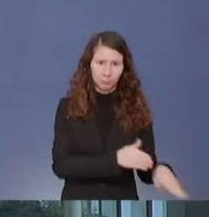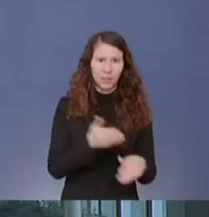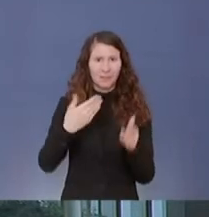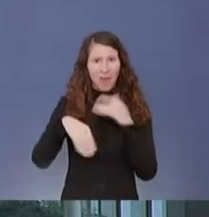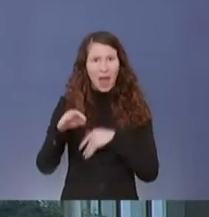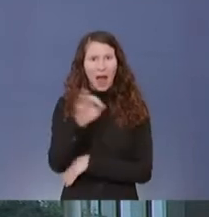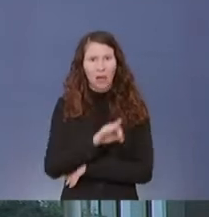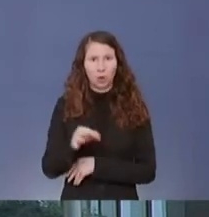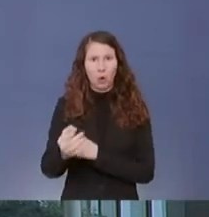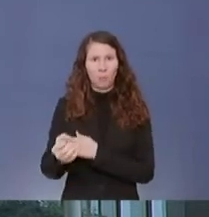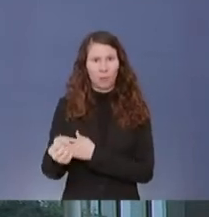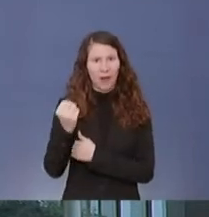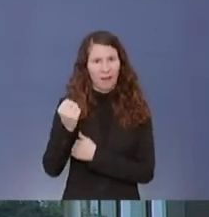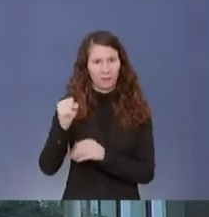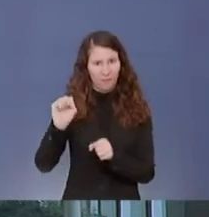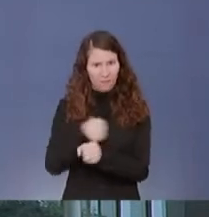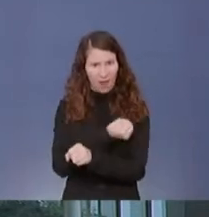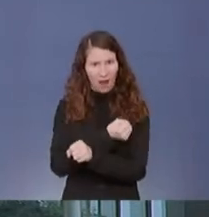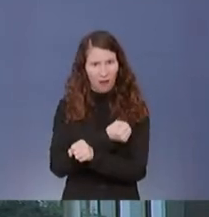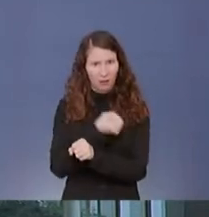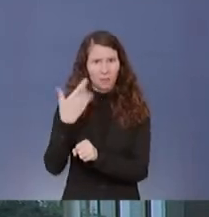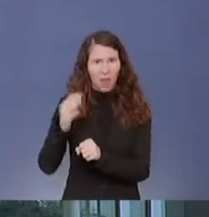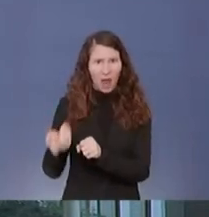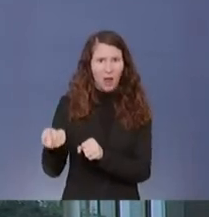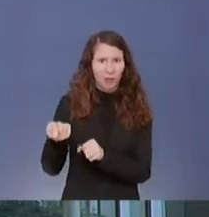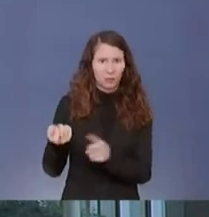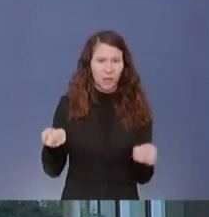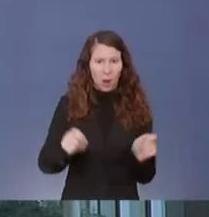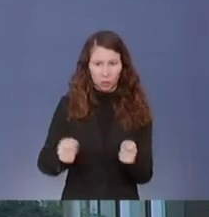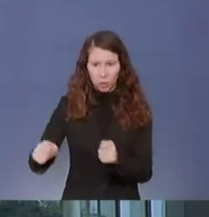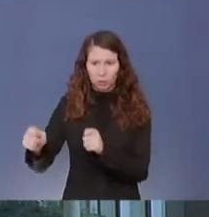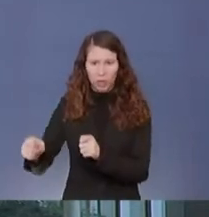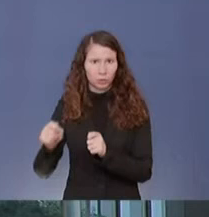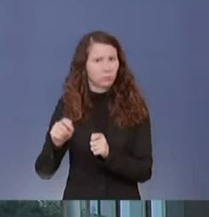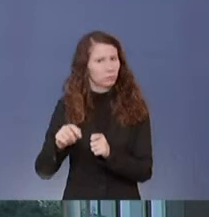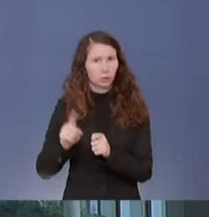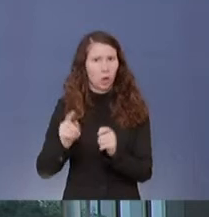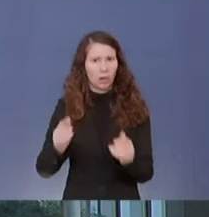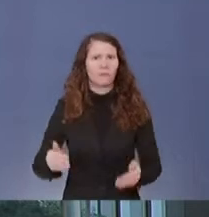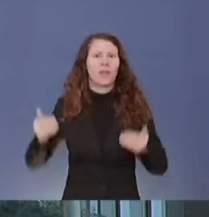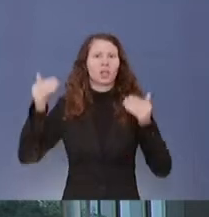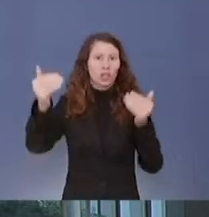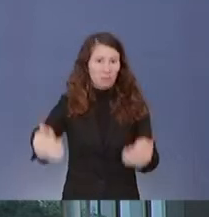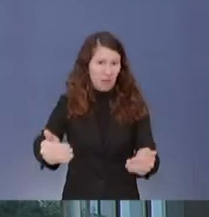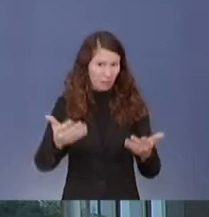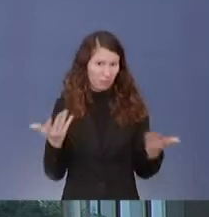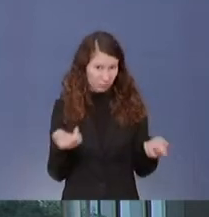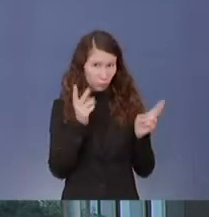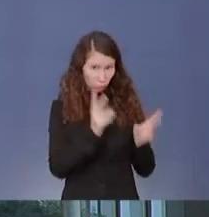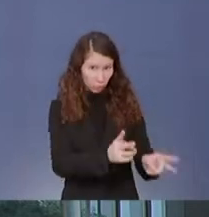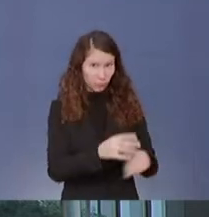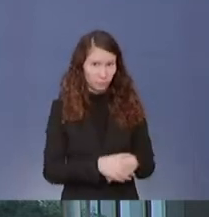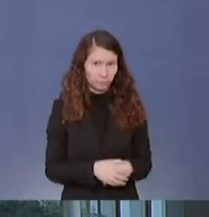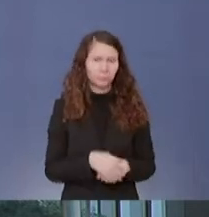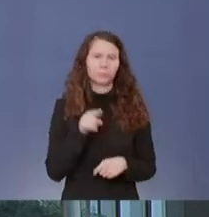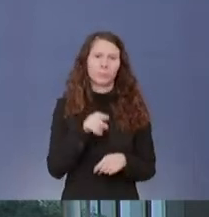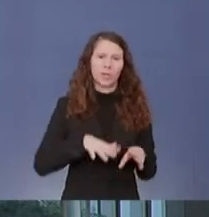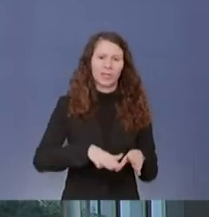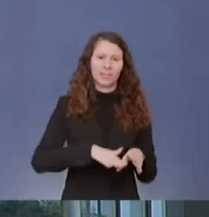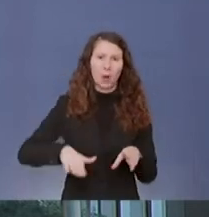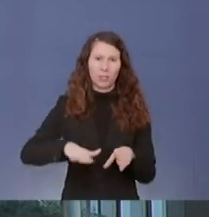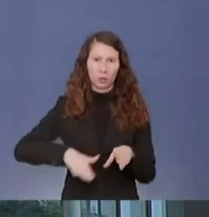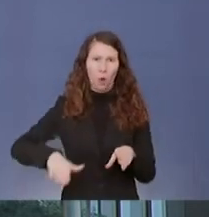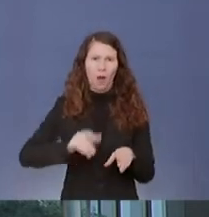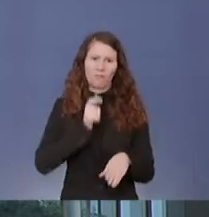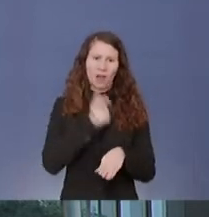einstweilen zu verzichten. Und er fragte, haben die zuständigen Ressorts den schlagartigen